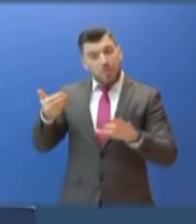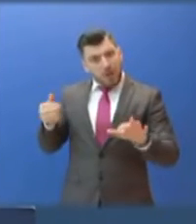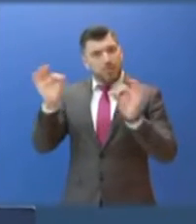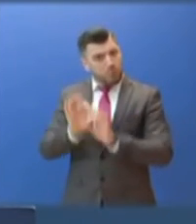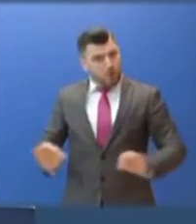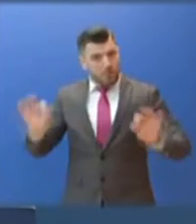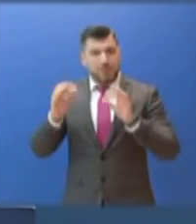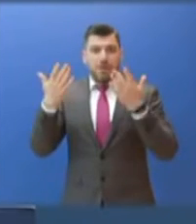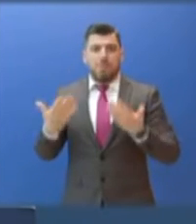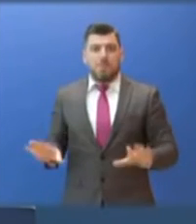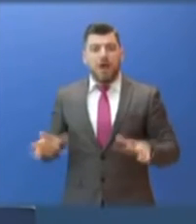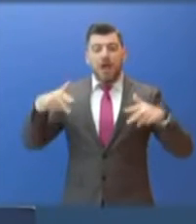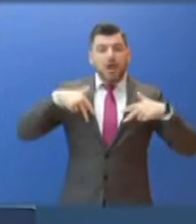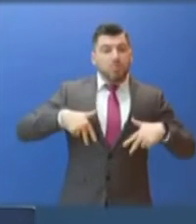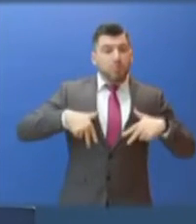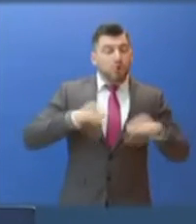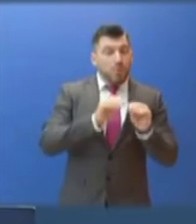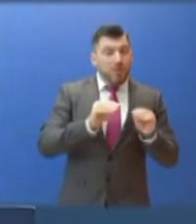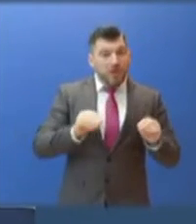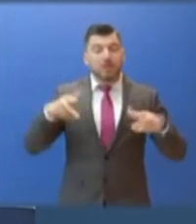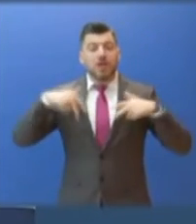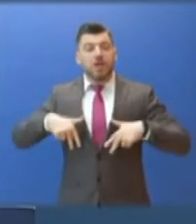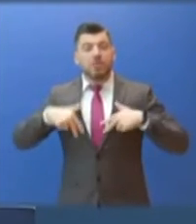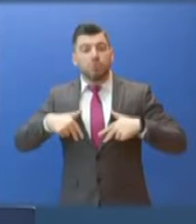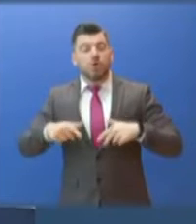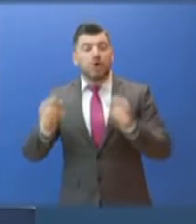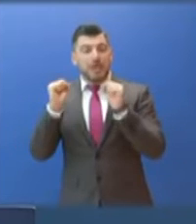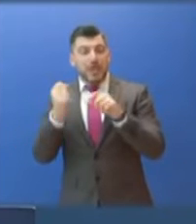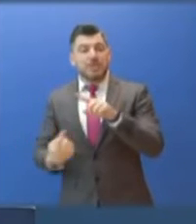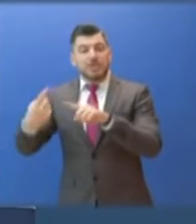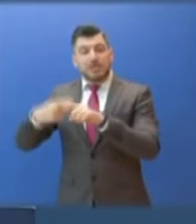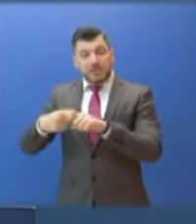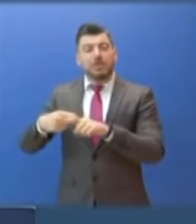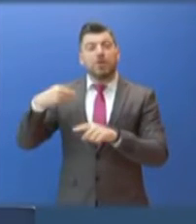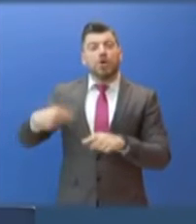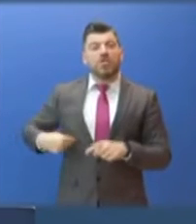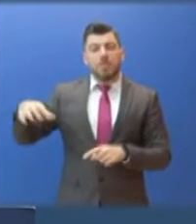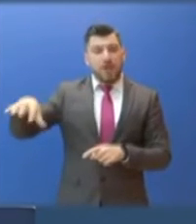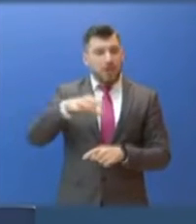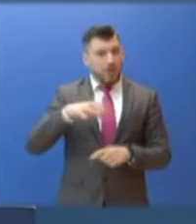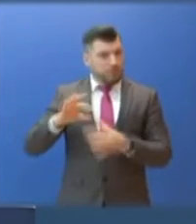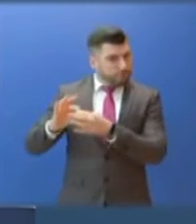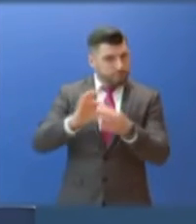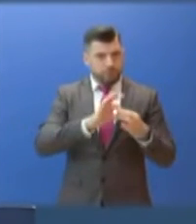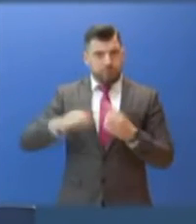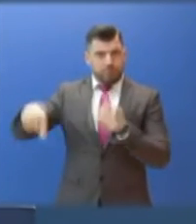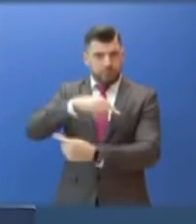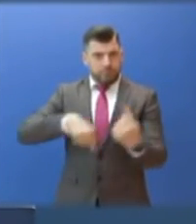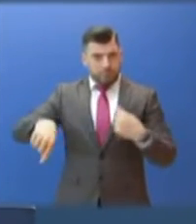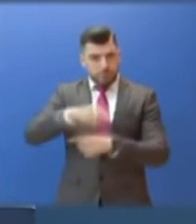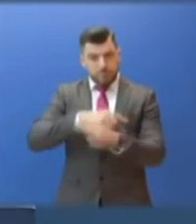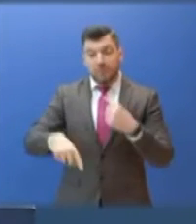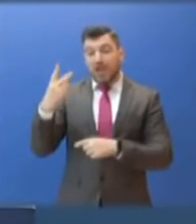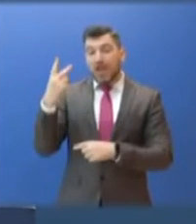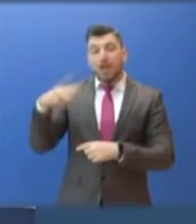συνεργασία τόσο του Υπουργείου Παιδείας, του Υπουργείου Ιδείας αλλά και της τοπικής αυτοδιοίκησης. Είναι χαρακτηριστικό το γεγονός ότι μέσα στις δύο